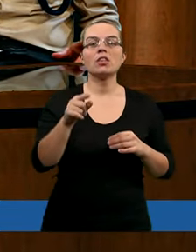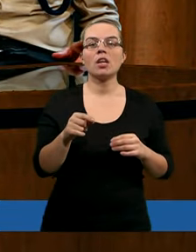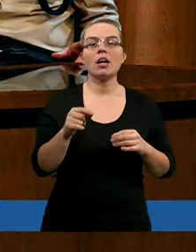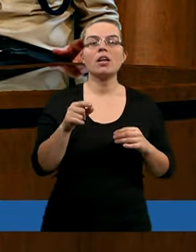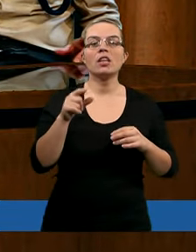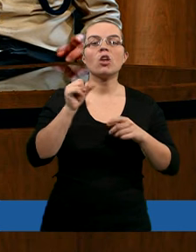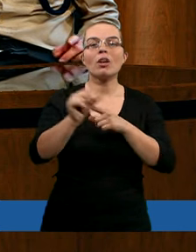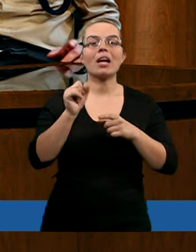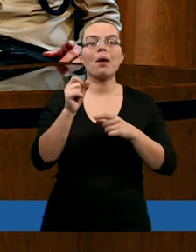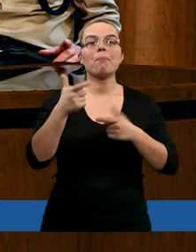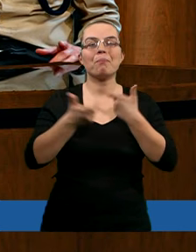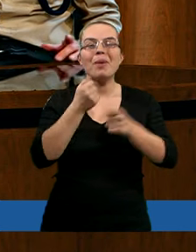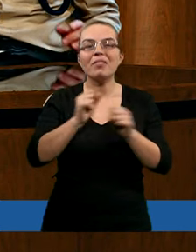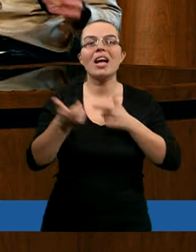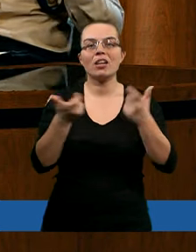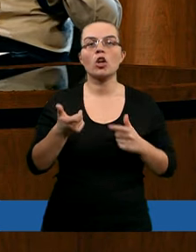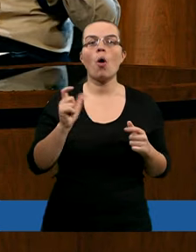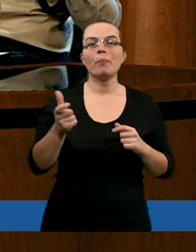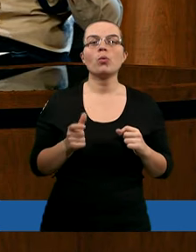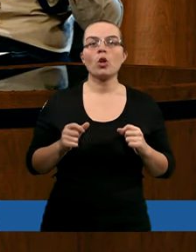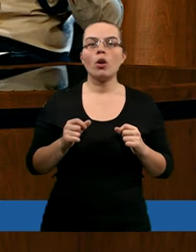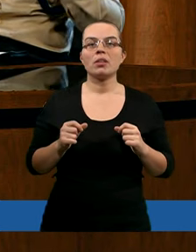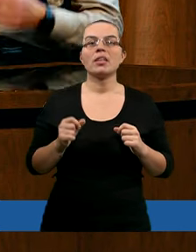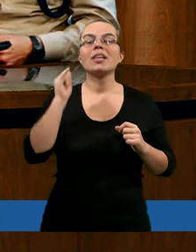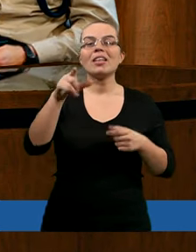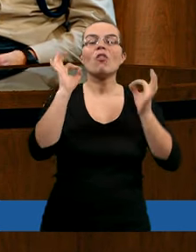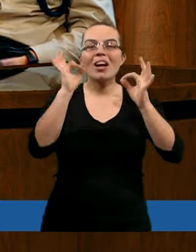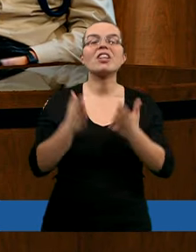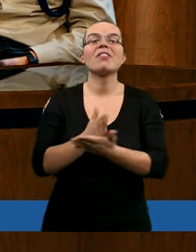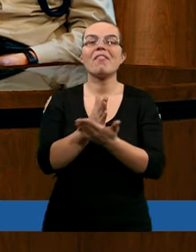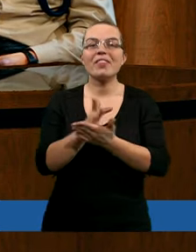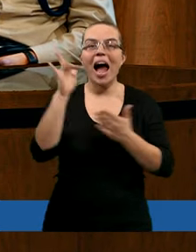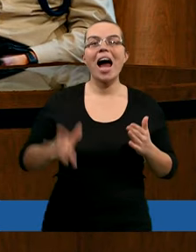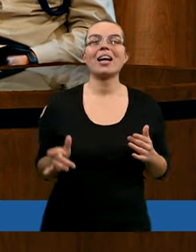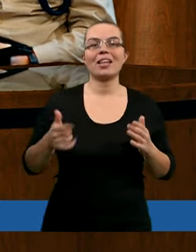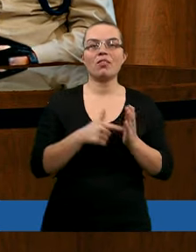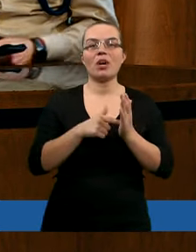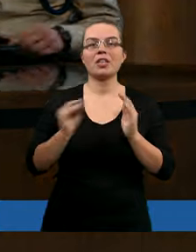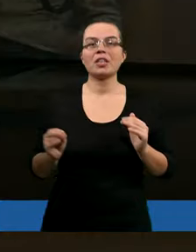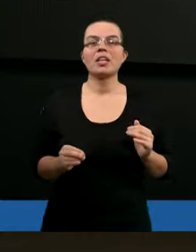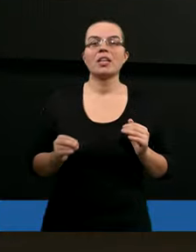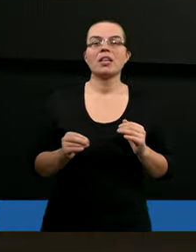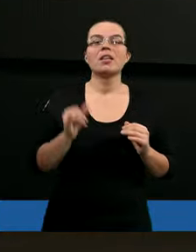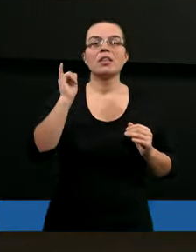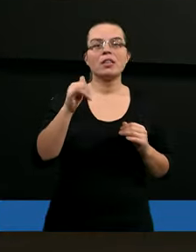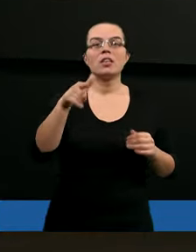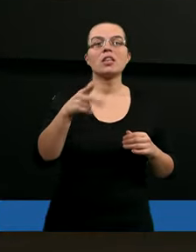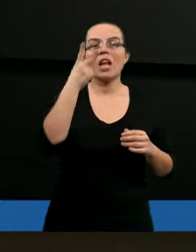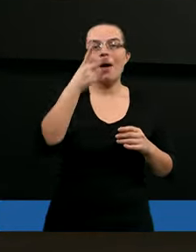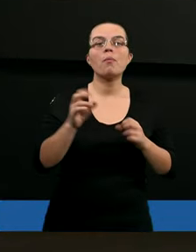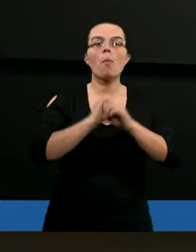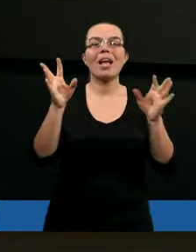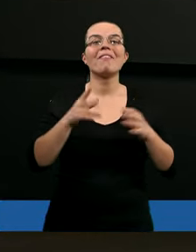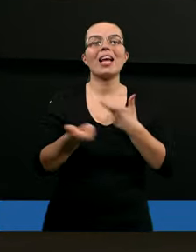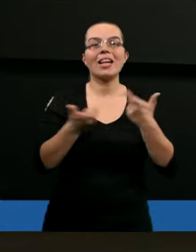podkupiciela, zbawcę. Usprawiedliwienie z łaski przez wiarę. No, tak możemy to powiedzieć. Nie wiemy, na ile miał